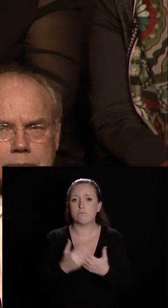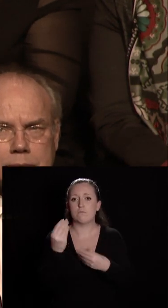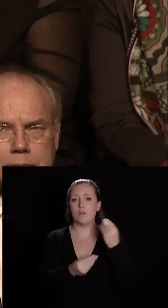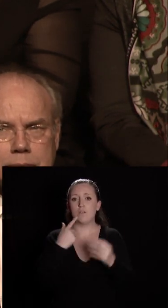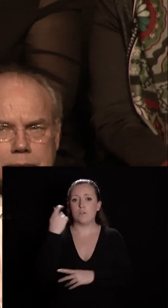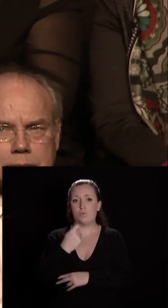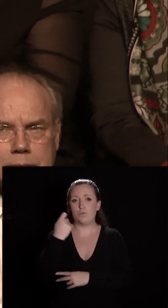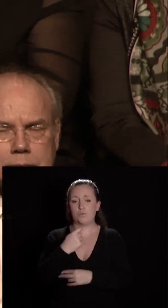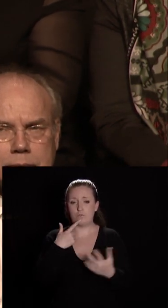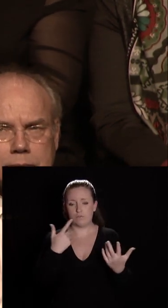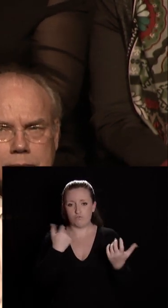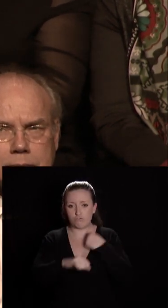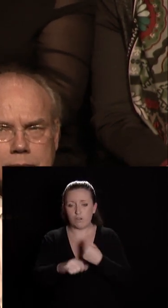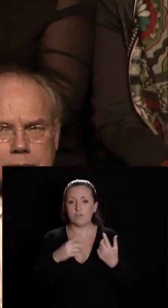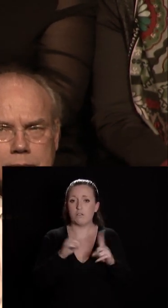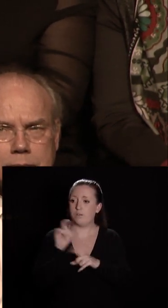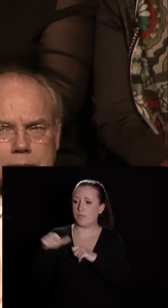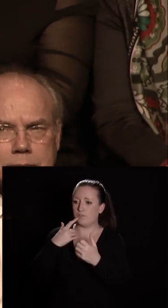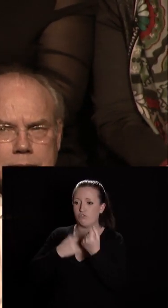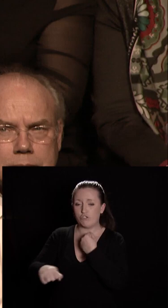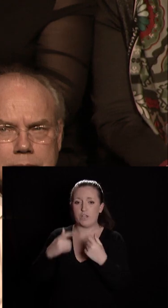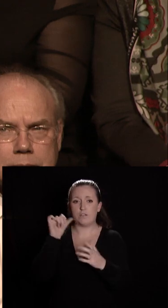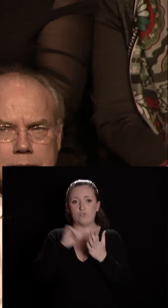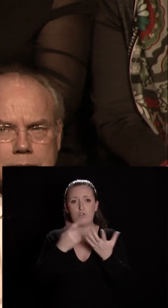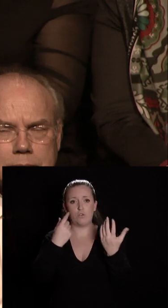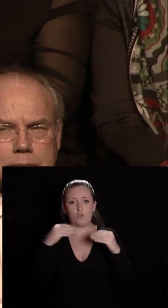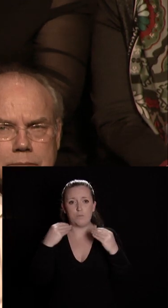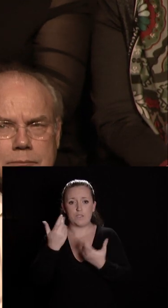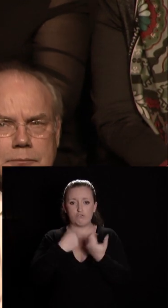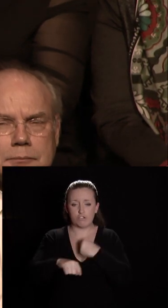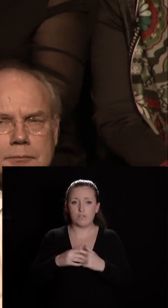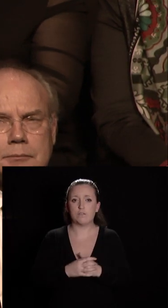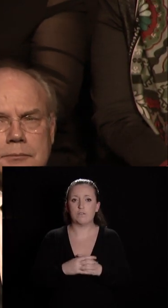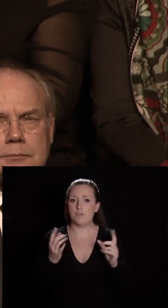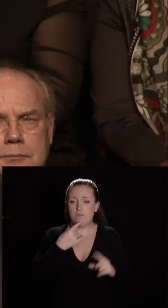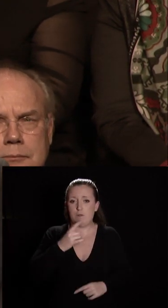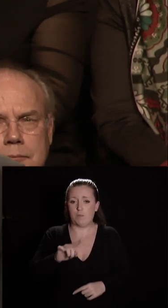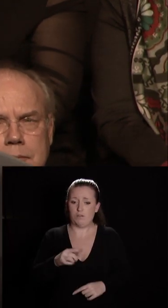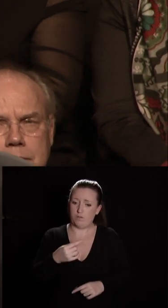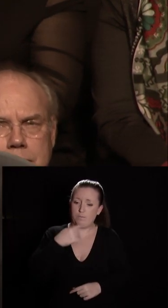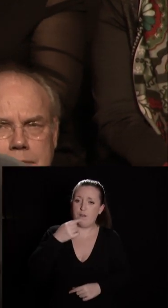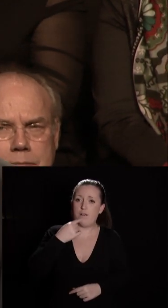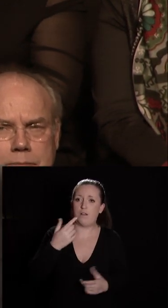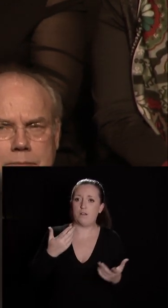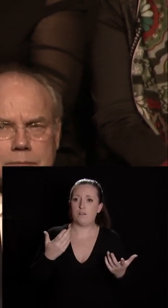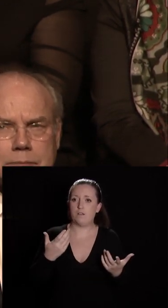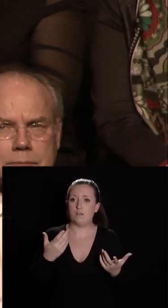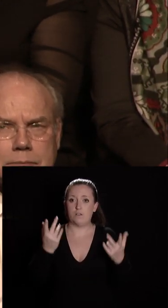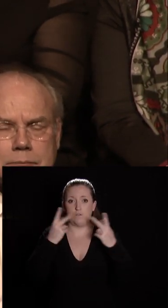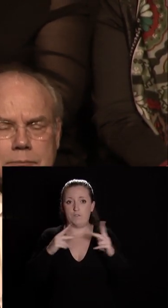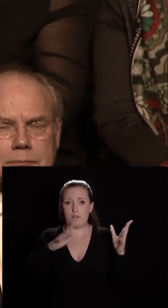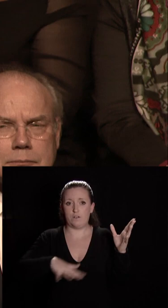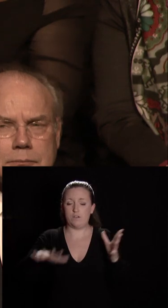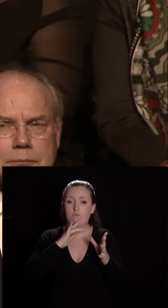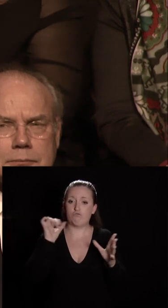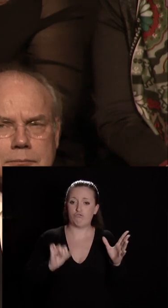perturbés des gènes pour les habitants pour les commerçants du centre-ville non je parle dans les rues de nos villes à Dijon